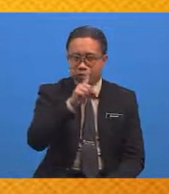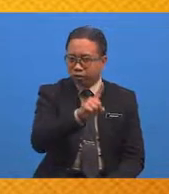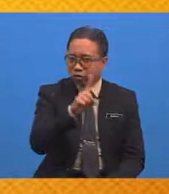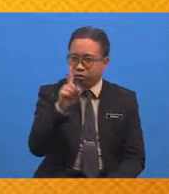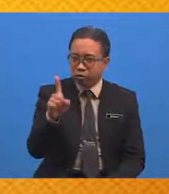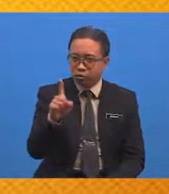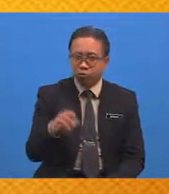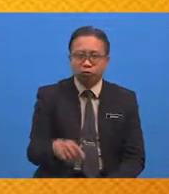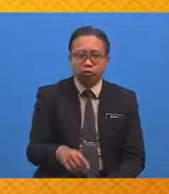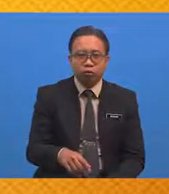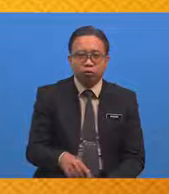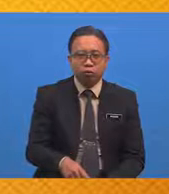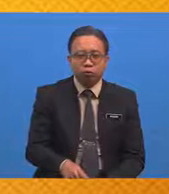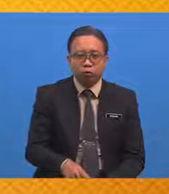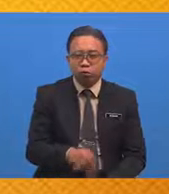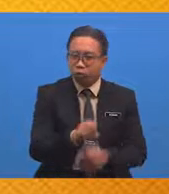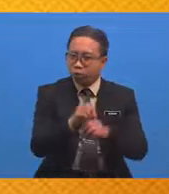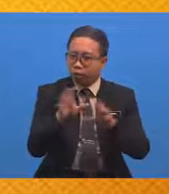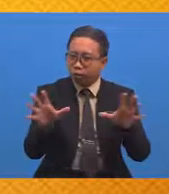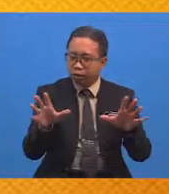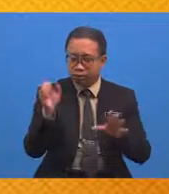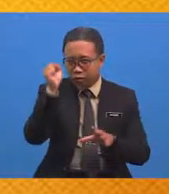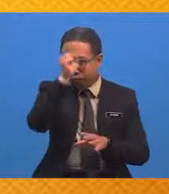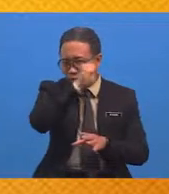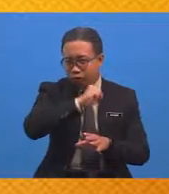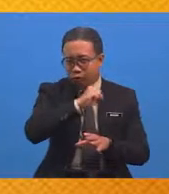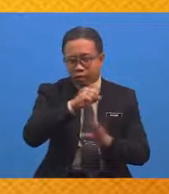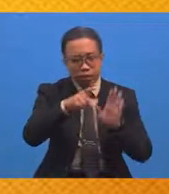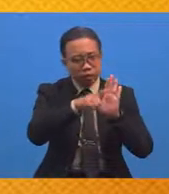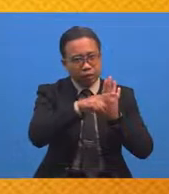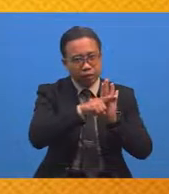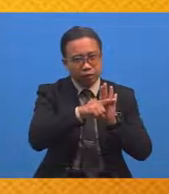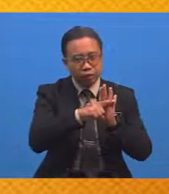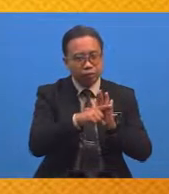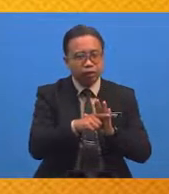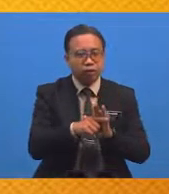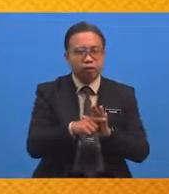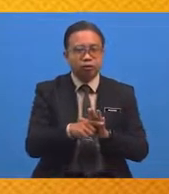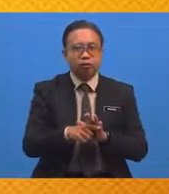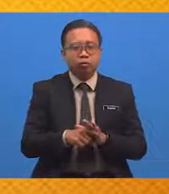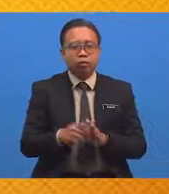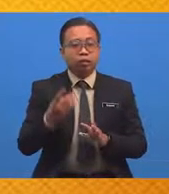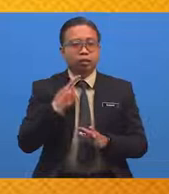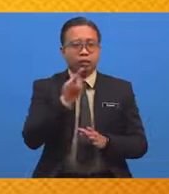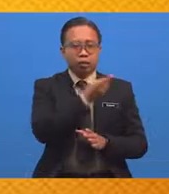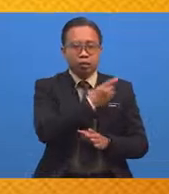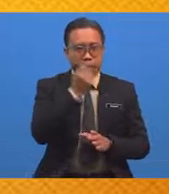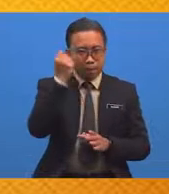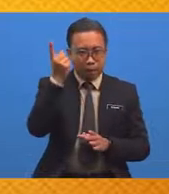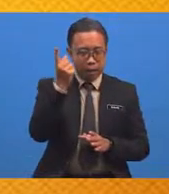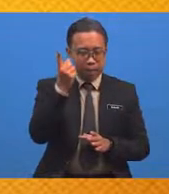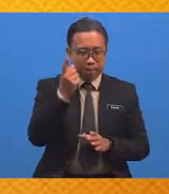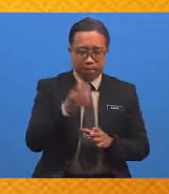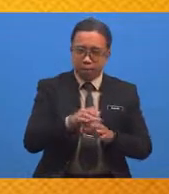Persatu Huraian Sifat Negatif Tersebut Agar Kita Fahami Dengan Jelas